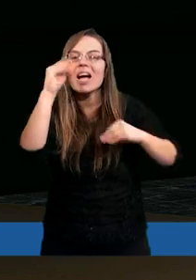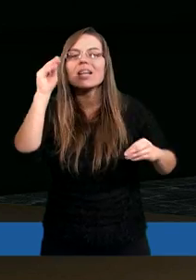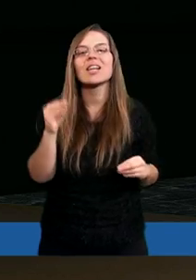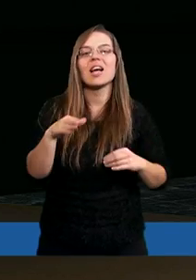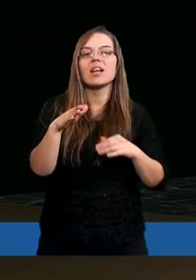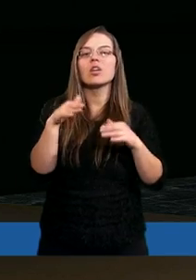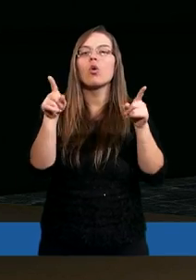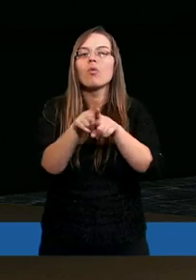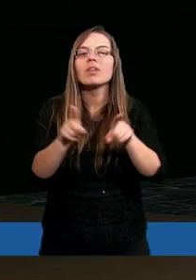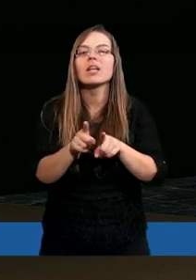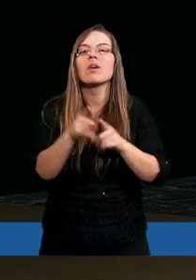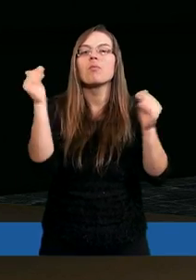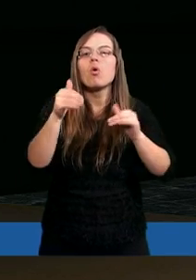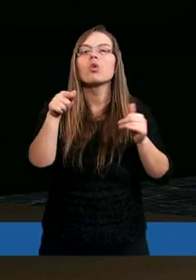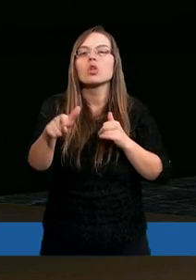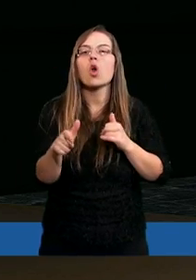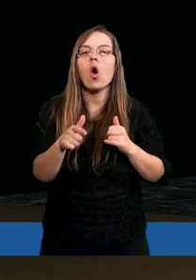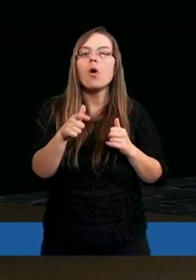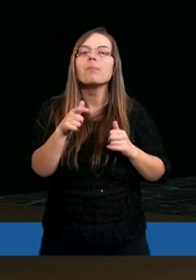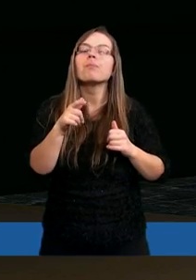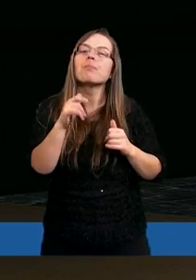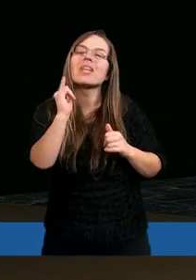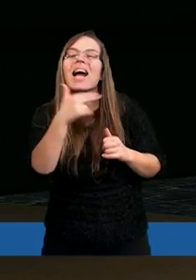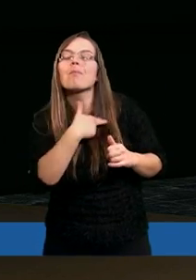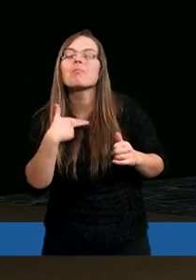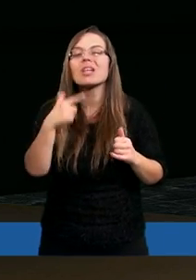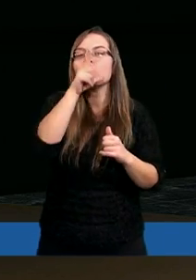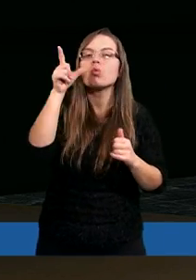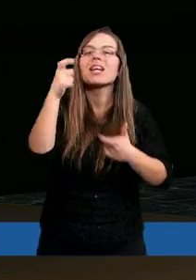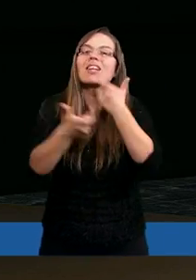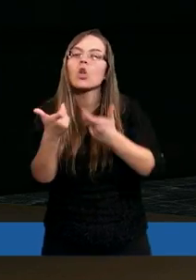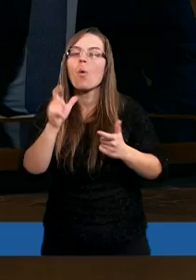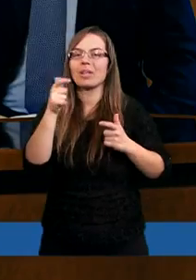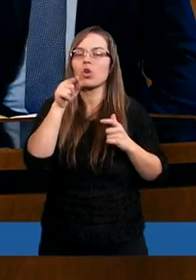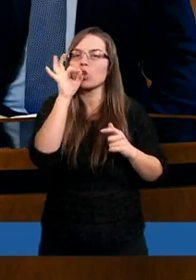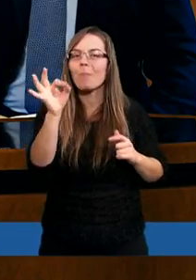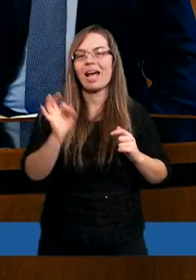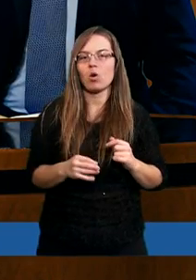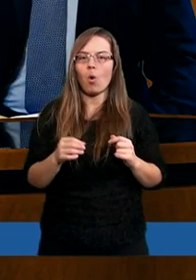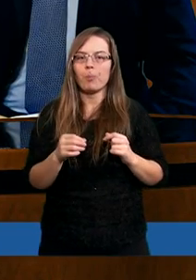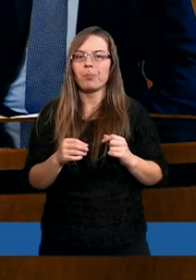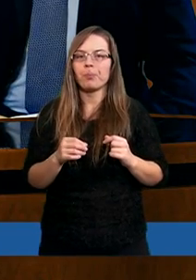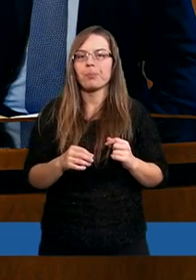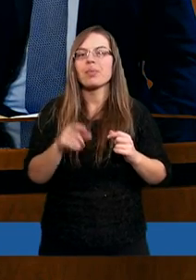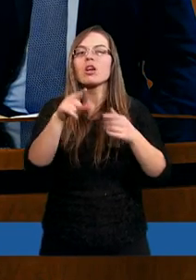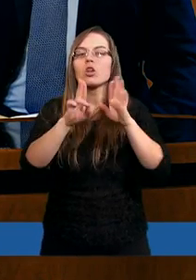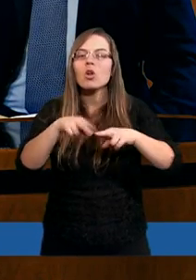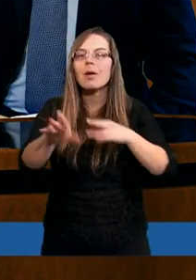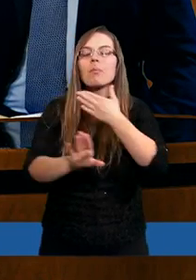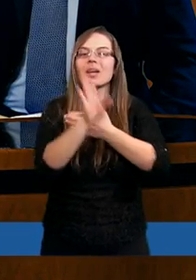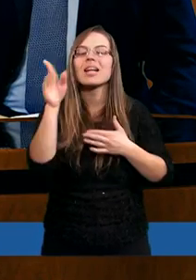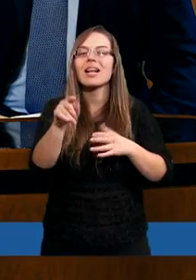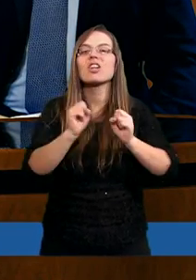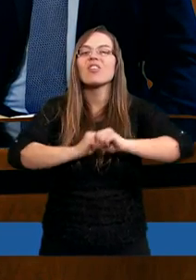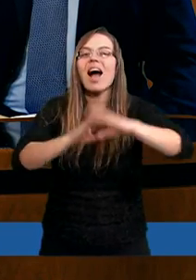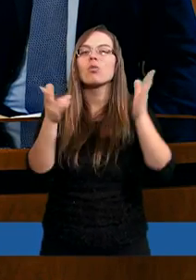więcej, pragnie także naprawić to, co my jako ludzie zepsuliśmy. Tak, został przedstawiony tutaj